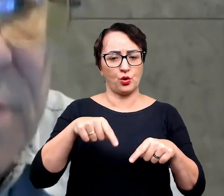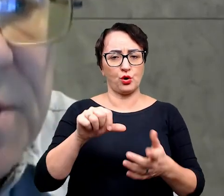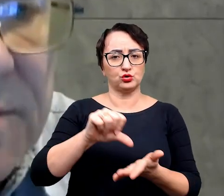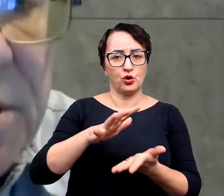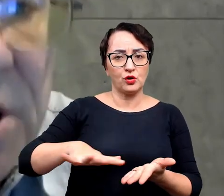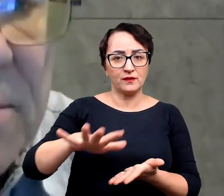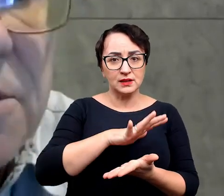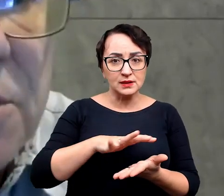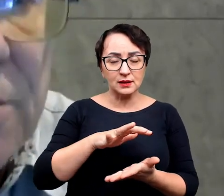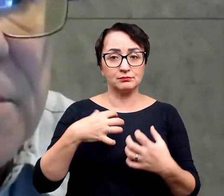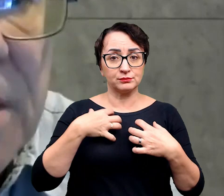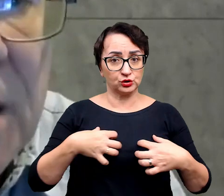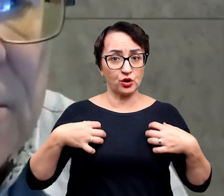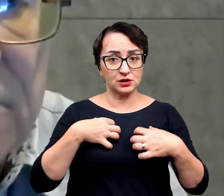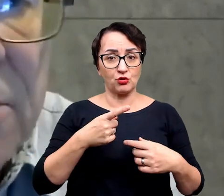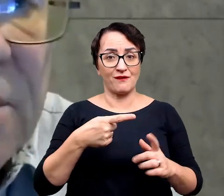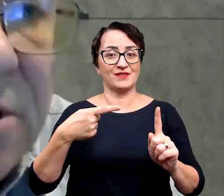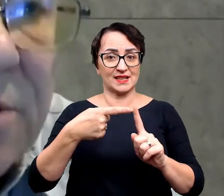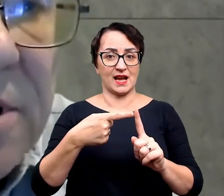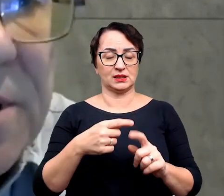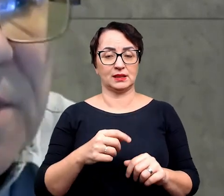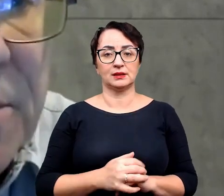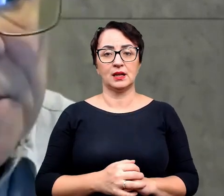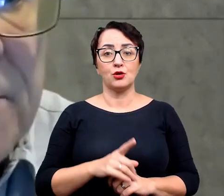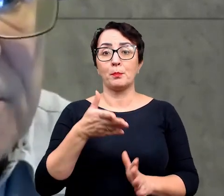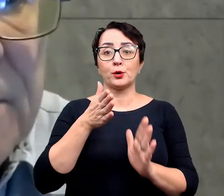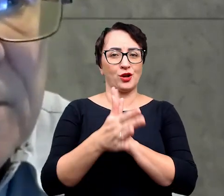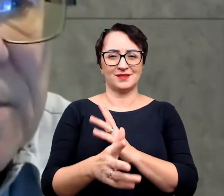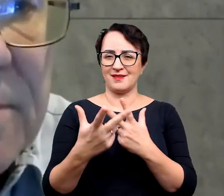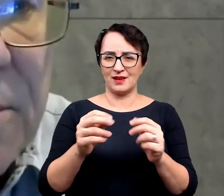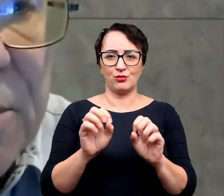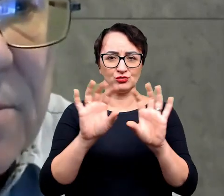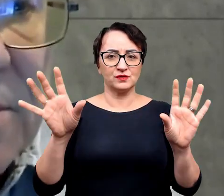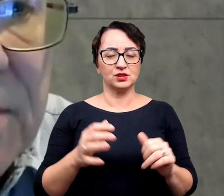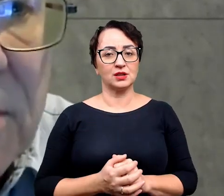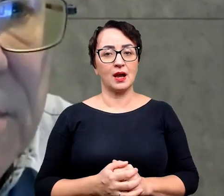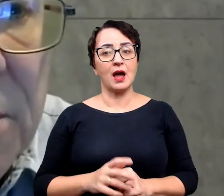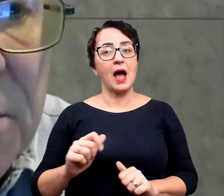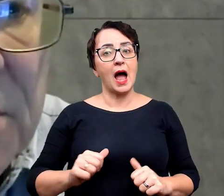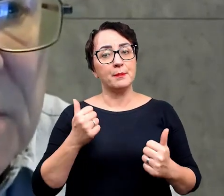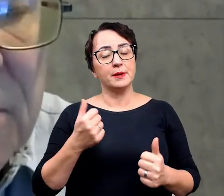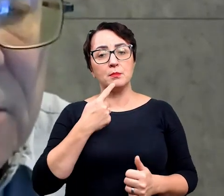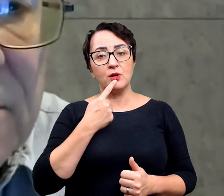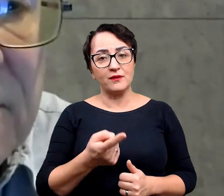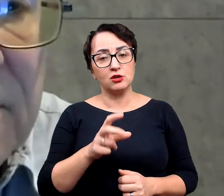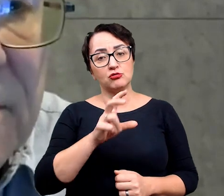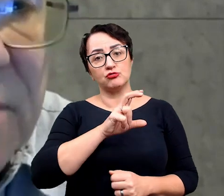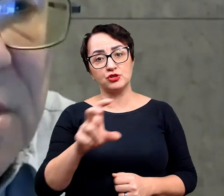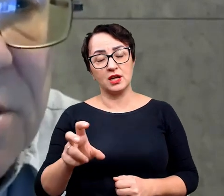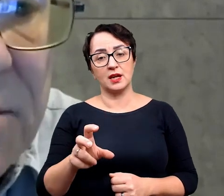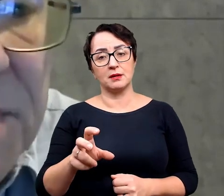środowisku, właśnie są wskaźnikami tych środowisk. Oczywiście też to nie jest takie proste, bo po to, żeby określić, czy